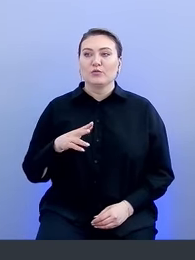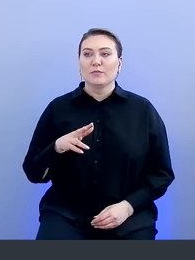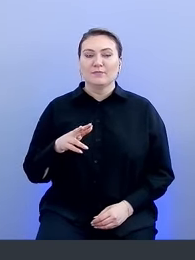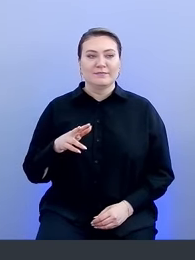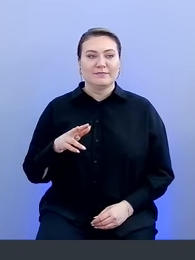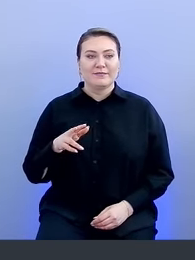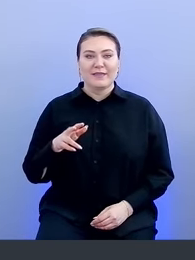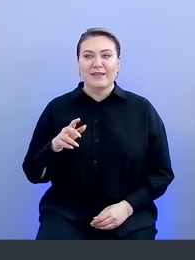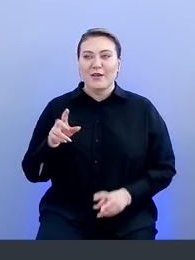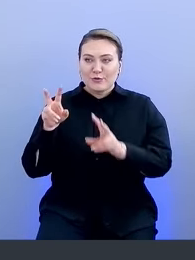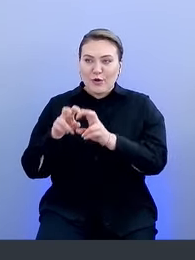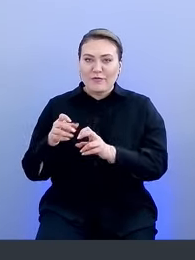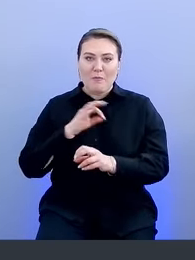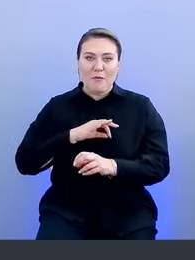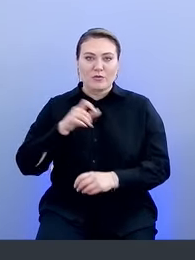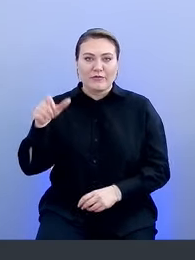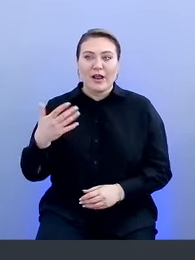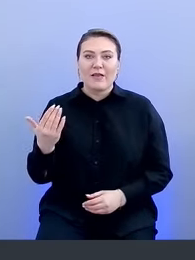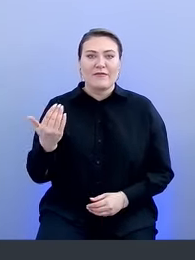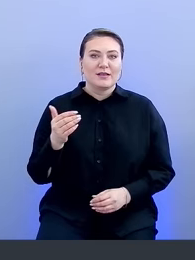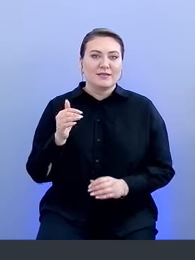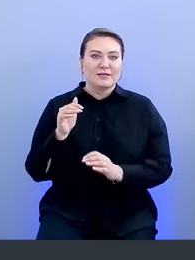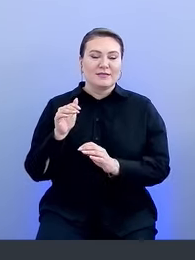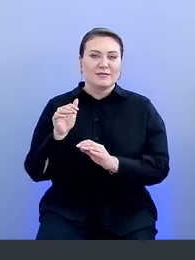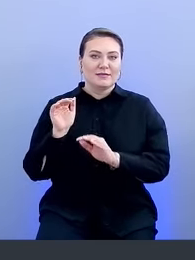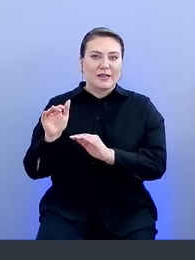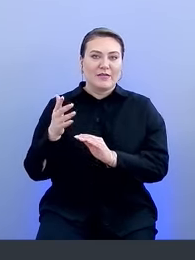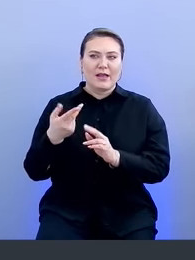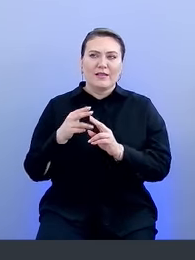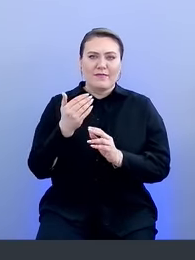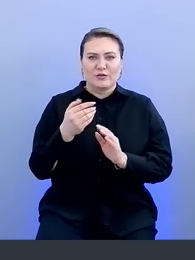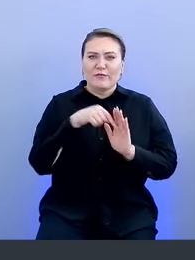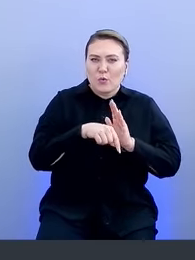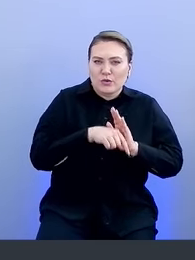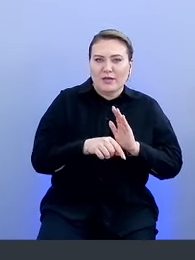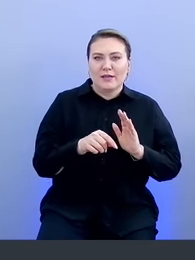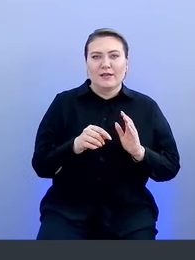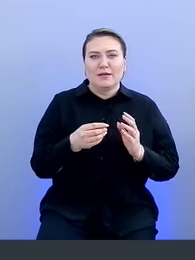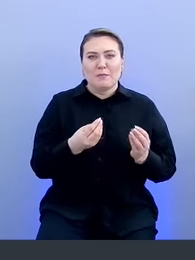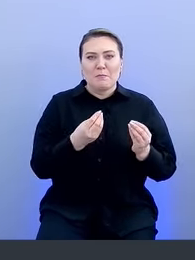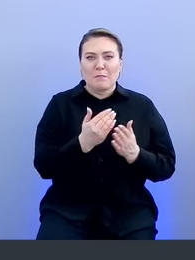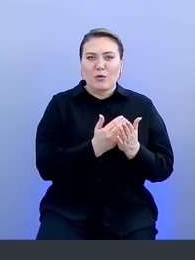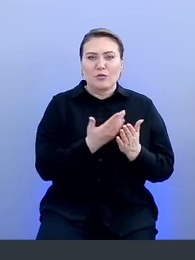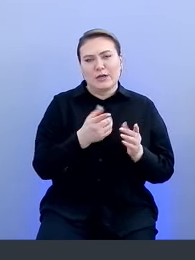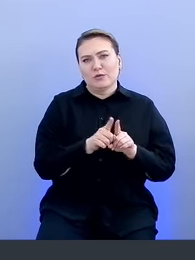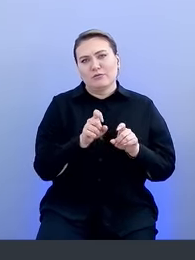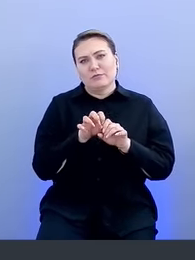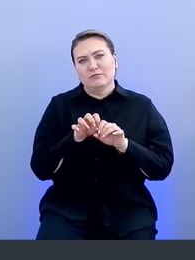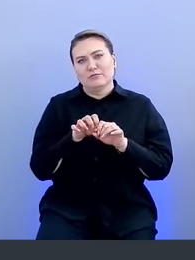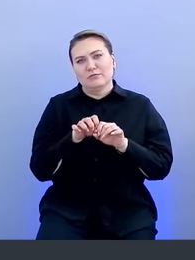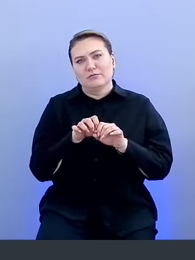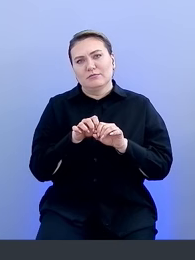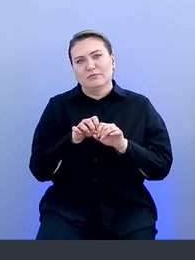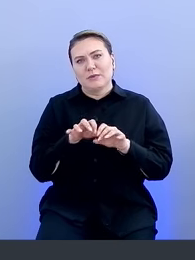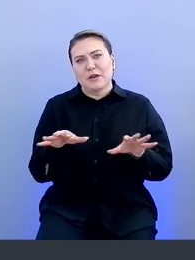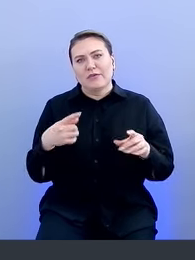каких вы затрагиваете? Это ваш внутренний получается продукт или в том числе распространяется, к примеру, ну и в принципе на поле?